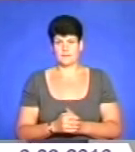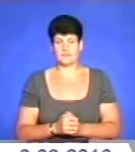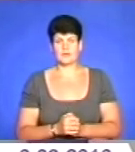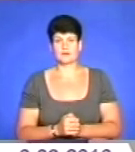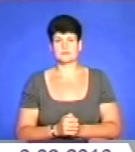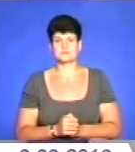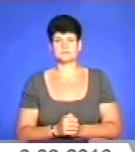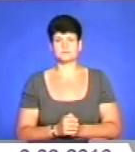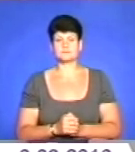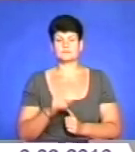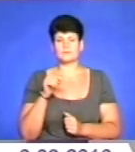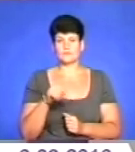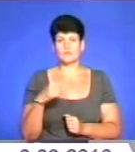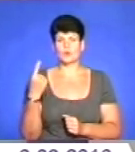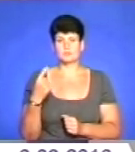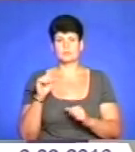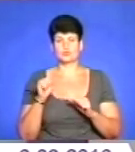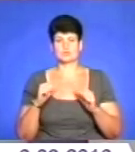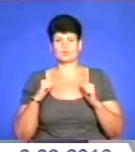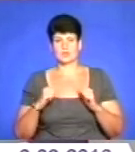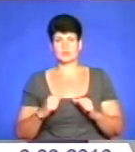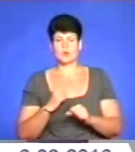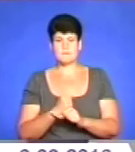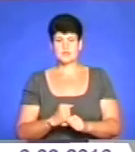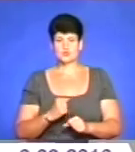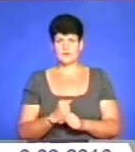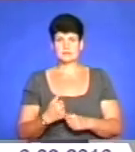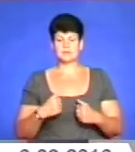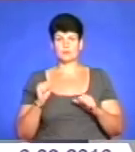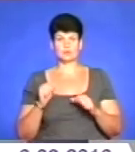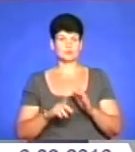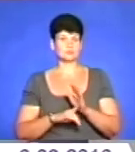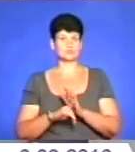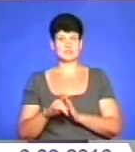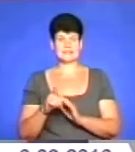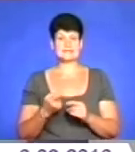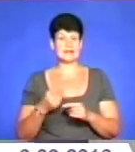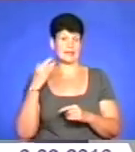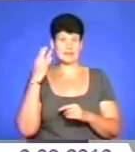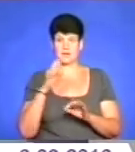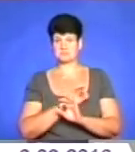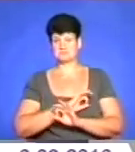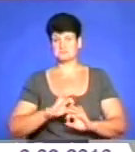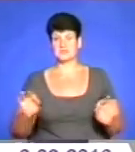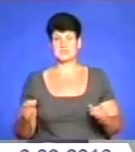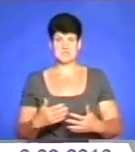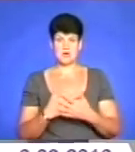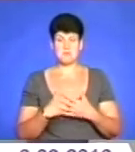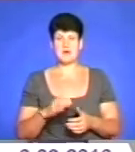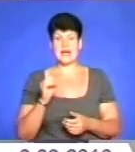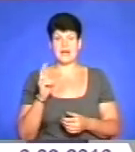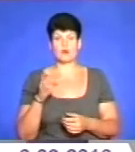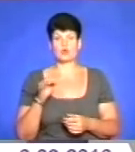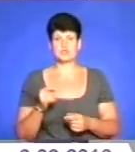область може спокійно працювати, і ми можемо бути тут піонерами, це ідея чудова. Це і громадські екологічні, і не тільки